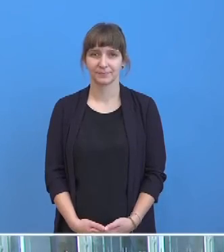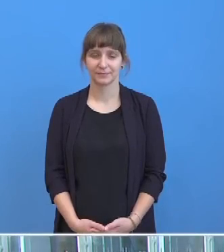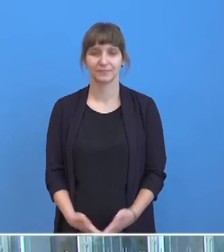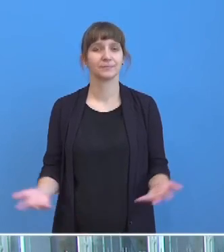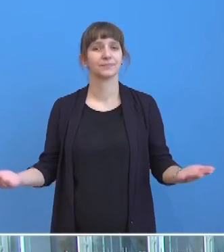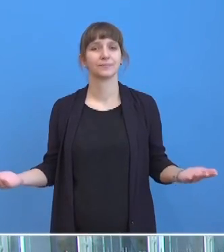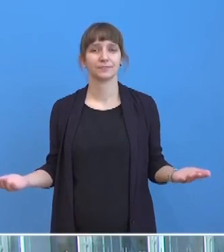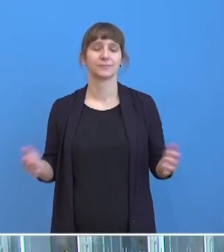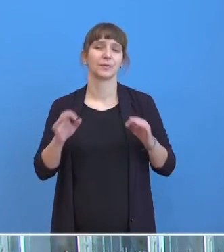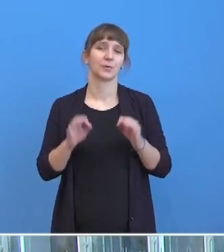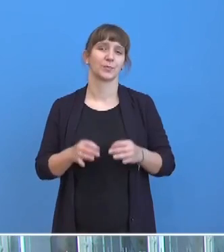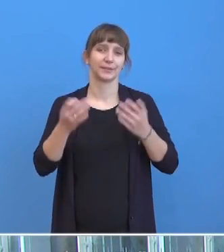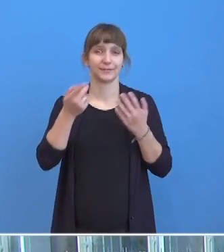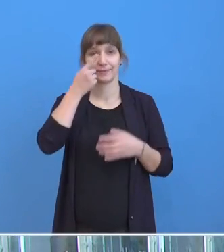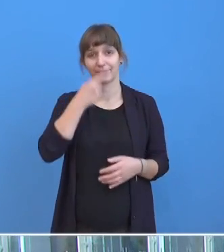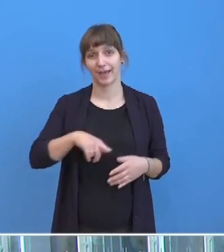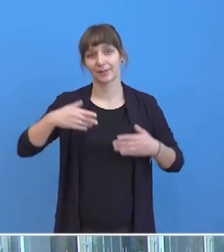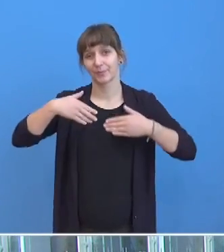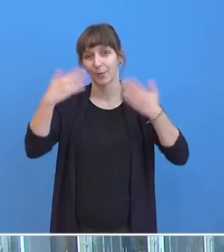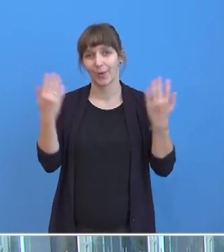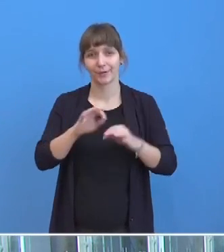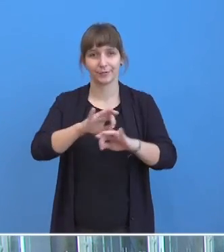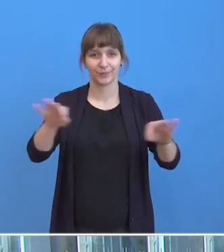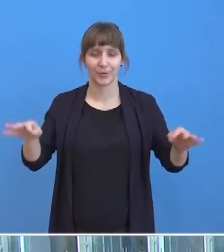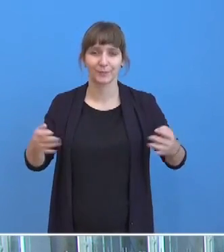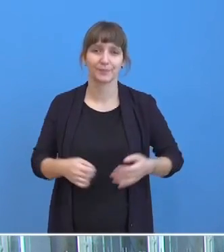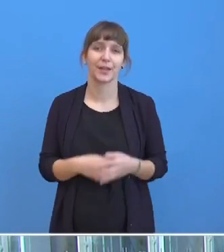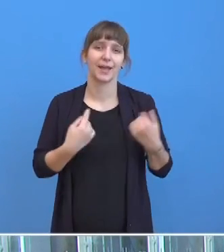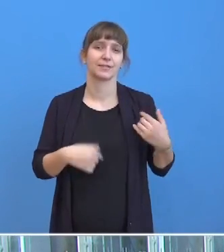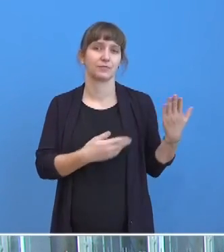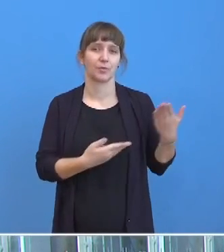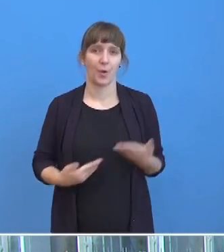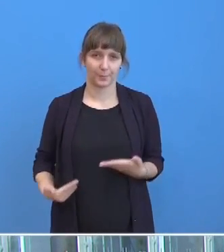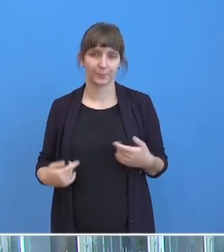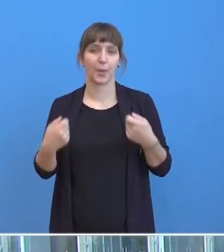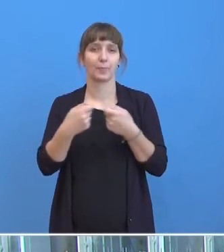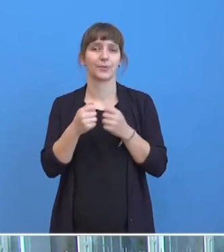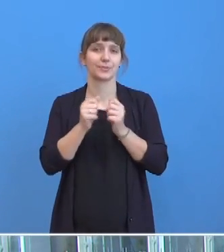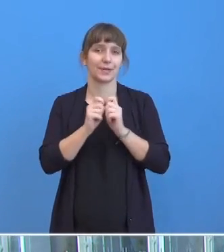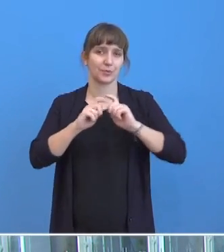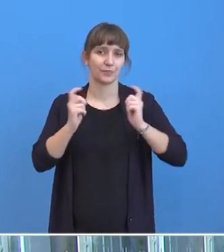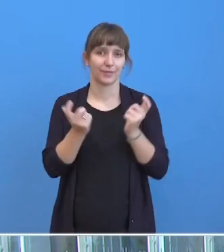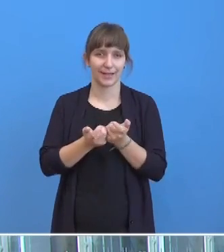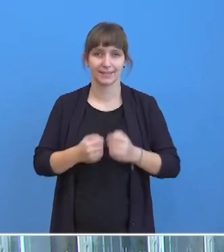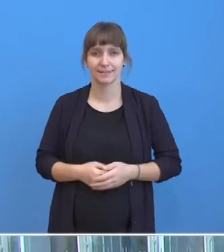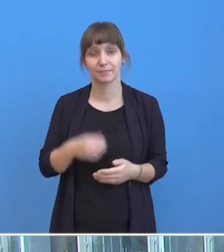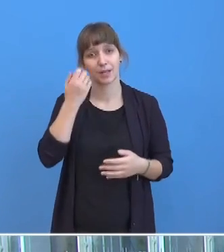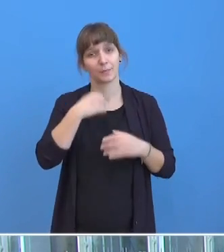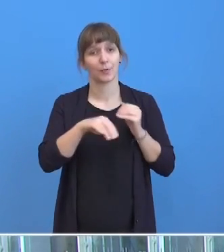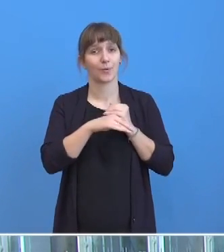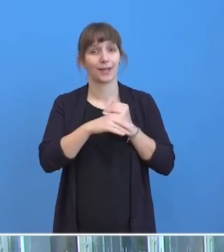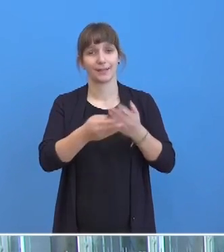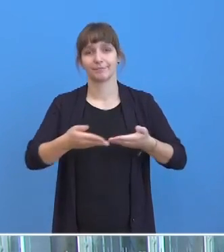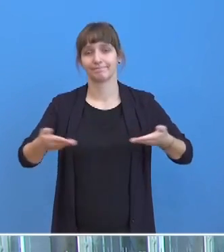Einen guten Freitagmorgen wünsche ich herzlich willkommen in der Bundespressekonferenz, liebe Kolleginnen, liebe